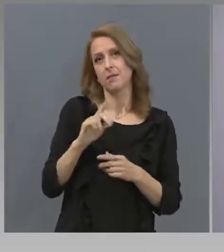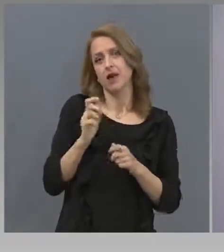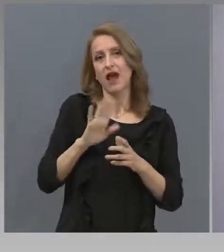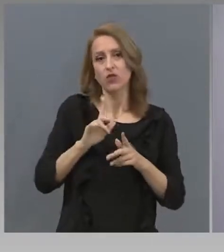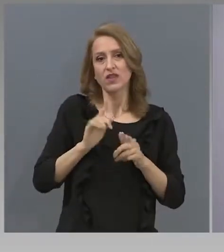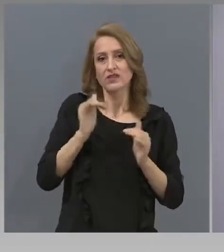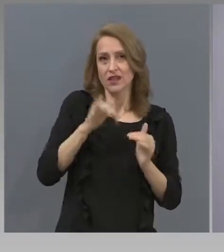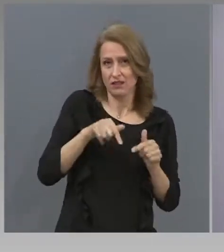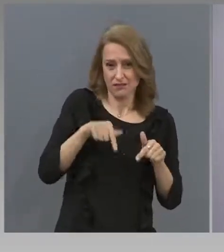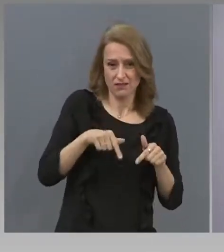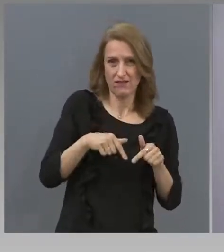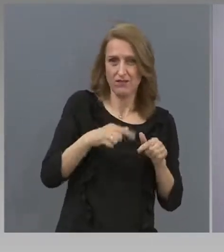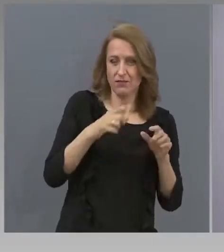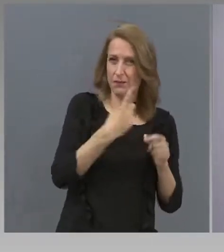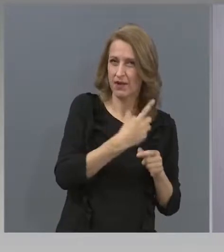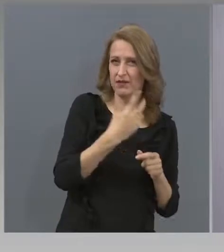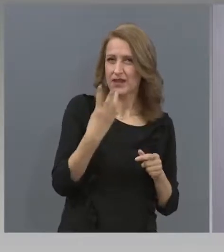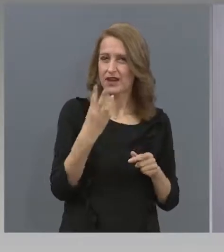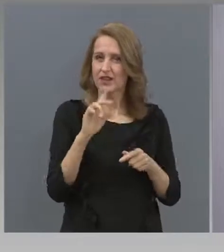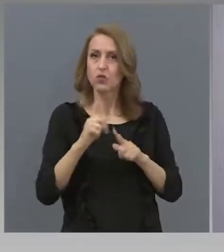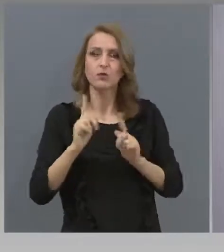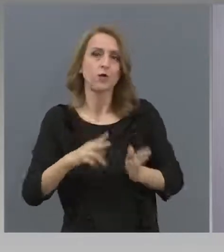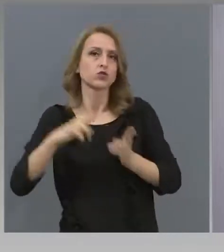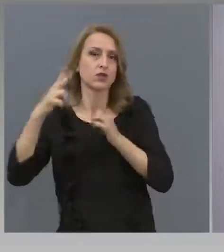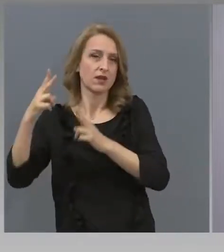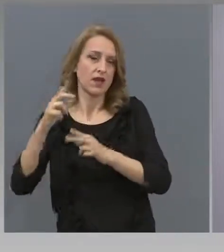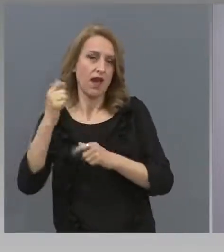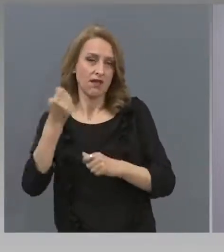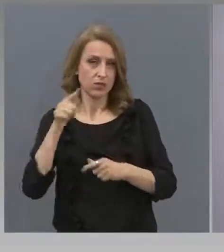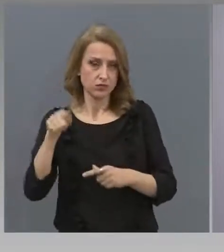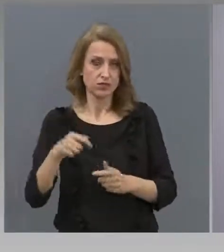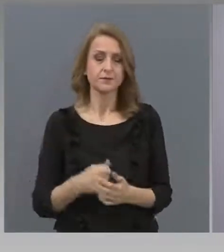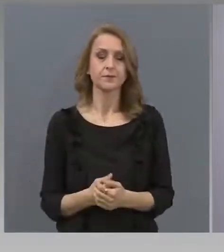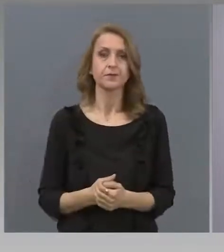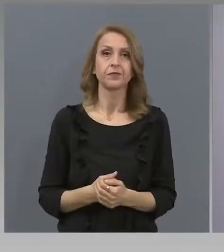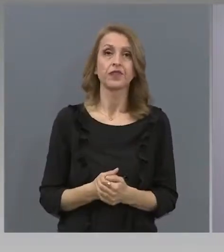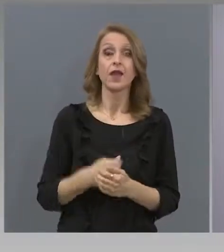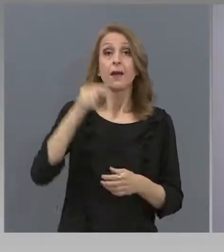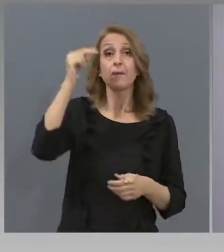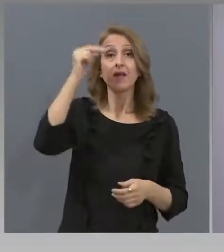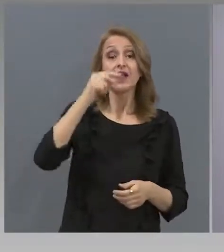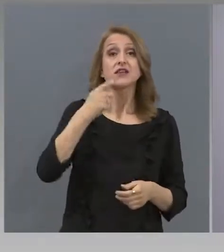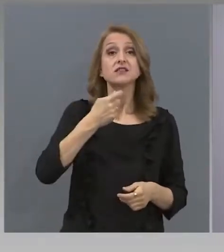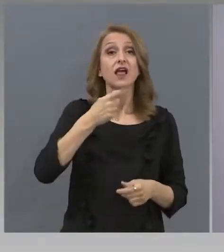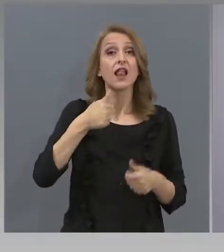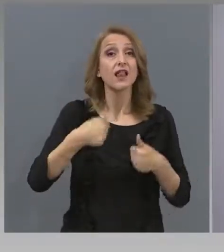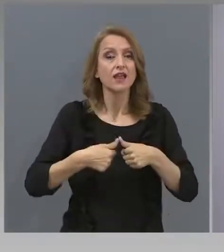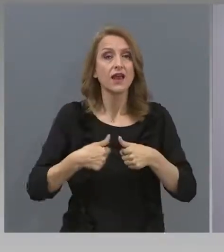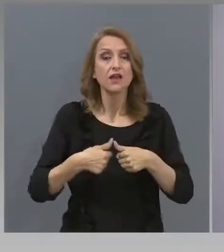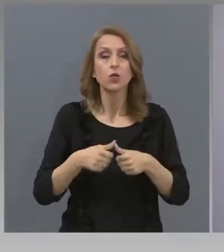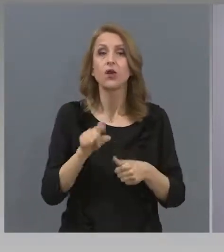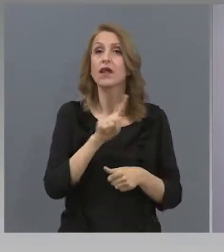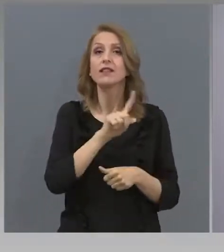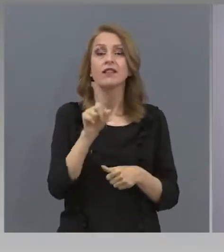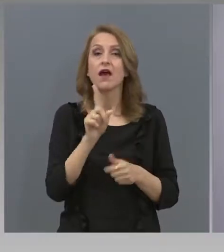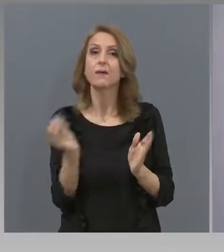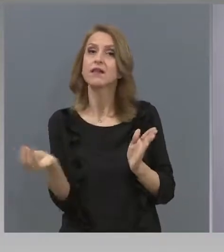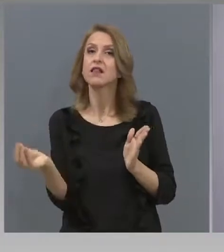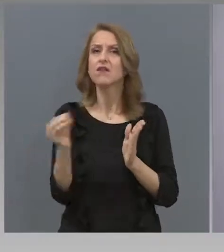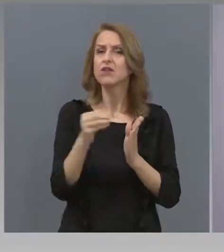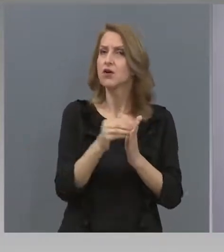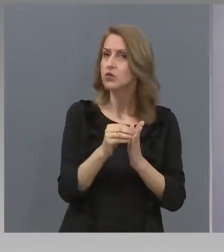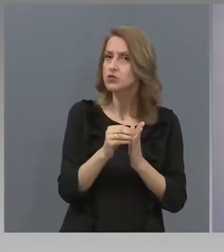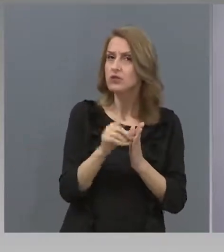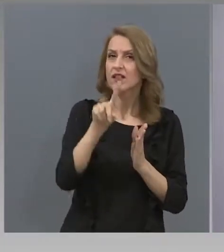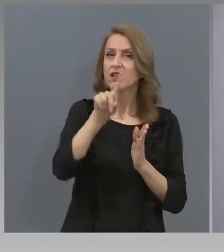В задължителния държавен зрелостен изпит по български език и литература няма да се включват въпроси, свързани с